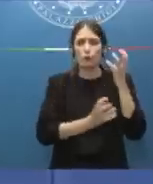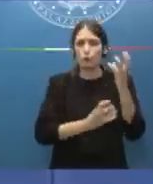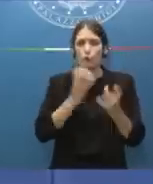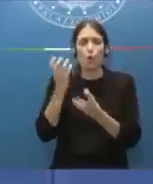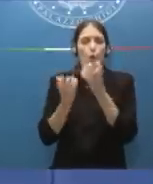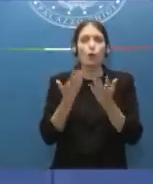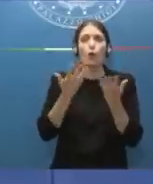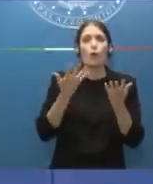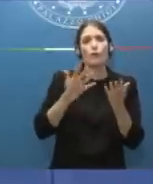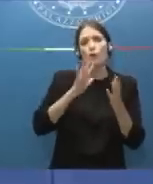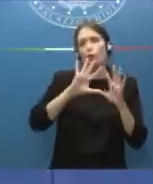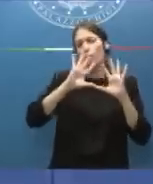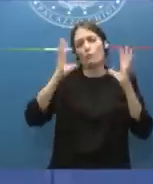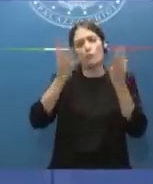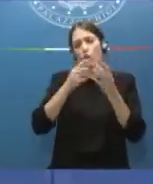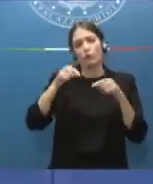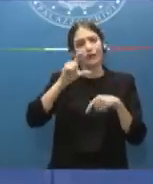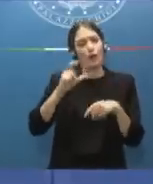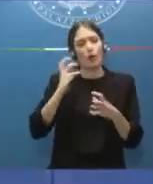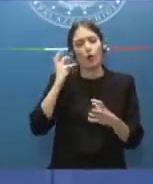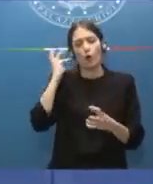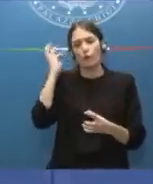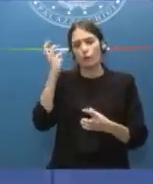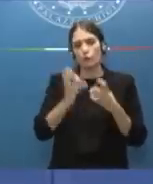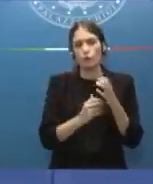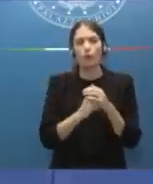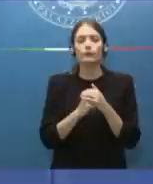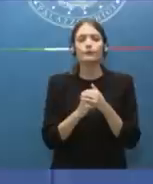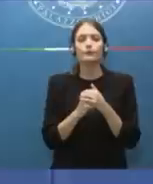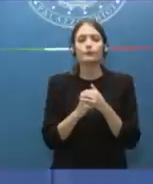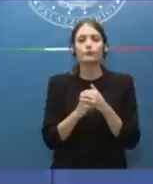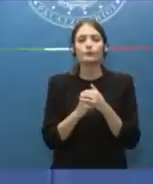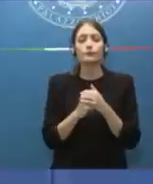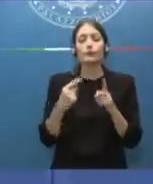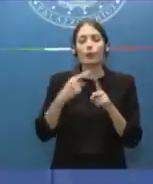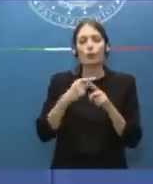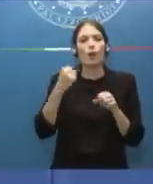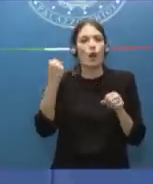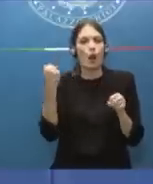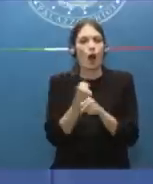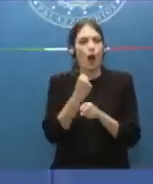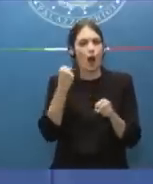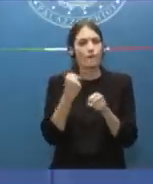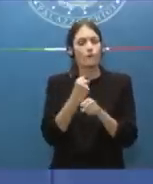nessun altro posto al mondo e anche lavorando secondo me molto sulla